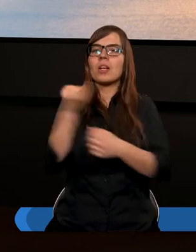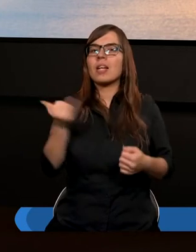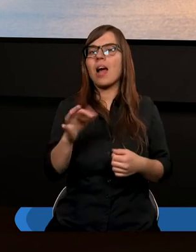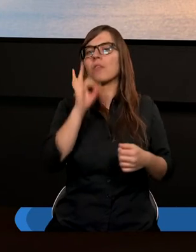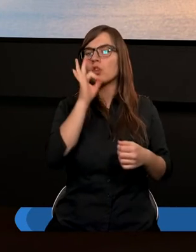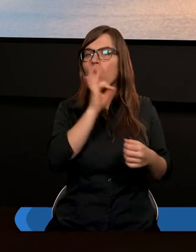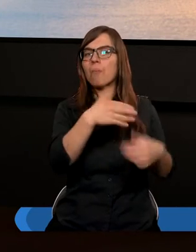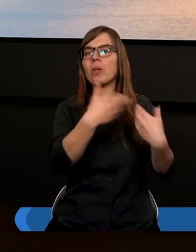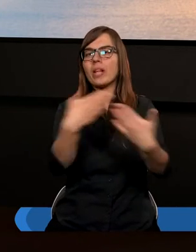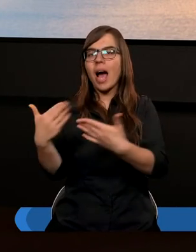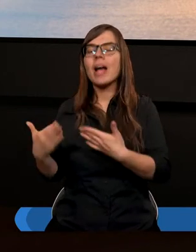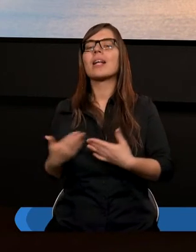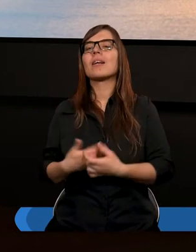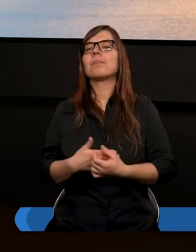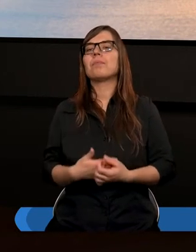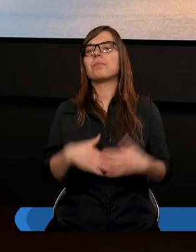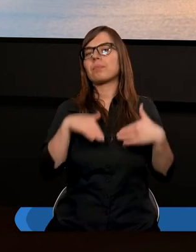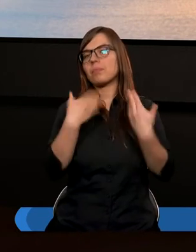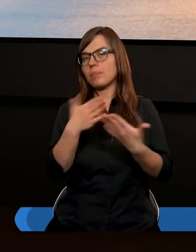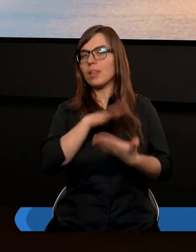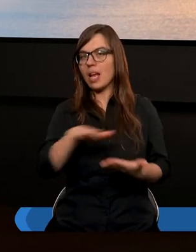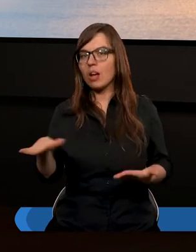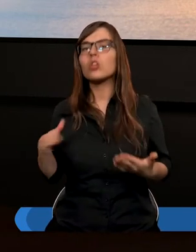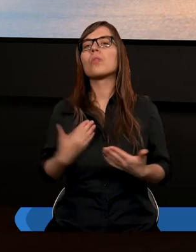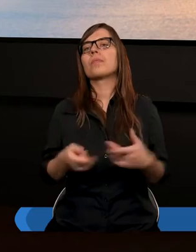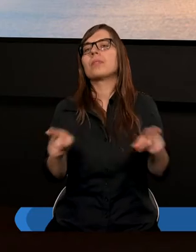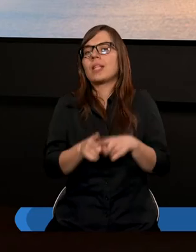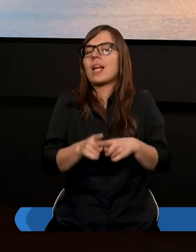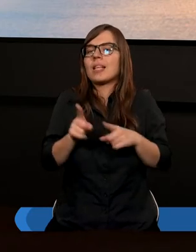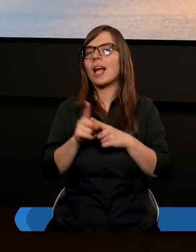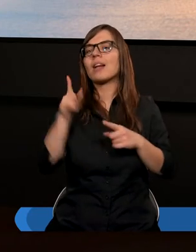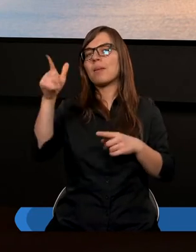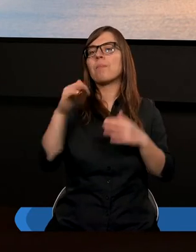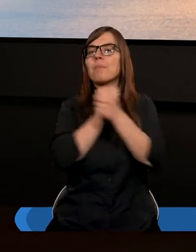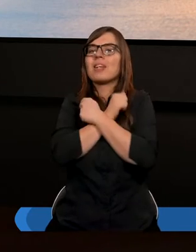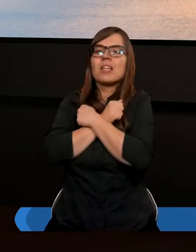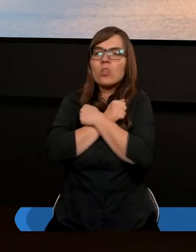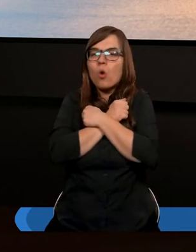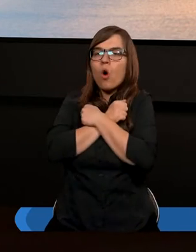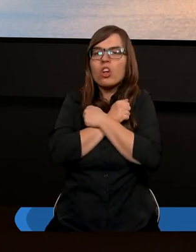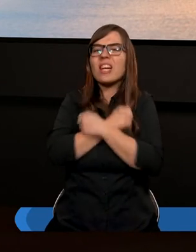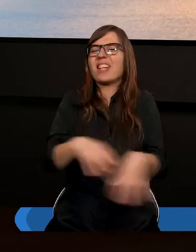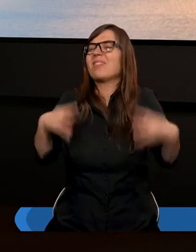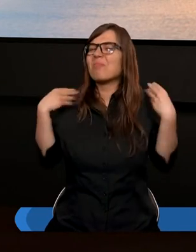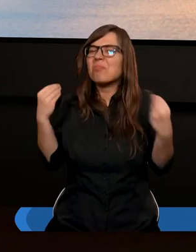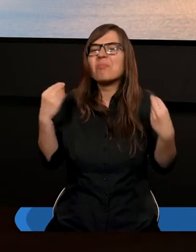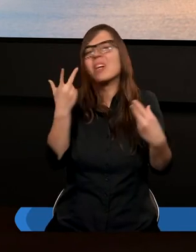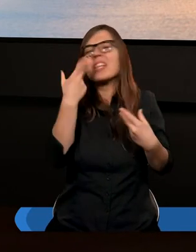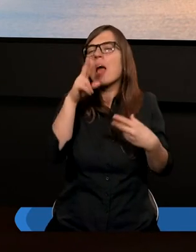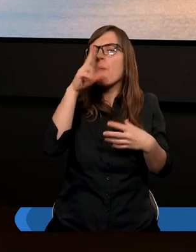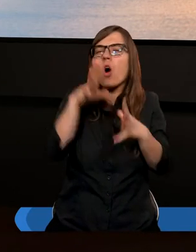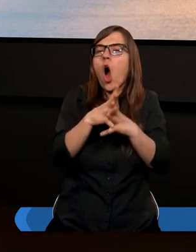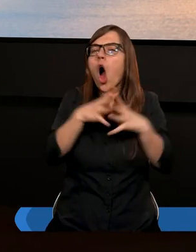dobre dary daje dzieciom, daleko więcej miłosierny, niepojęty w